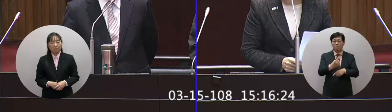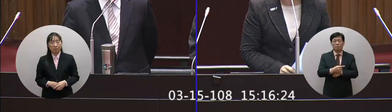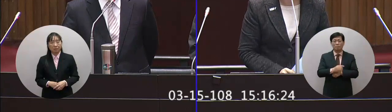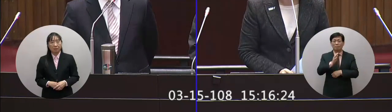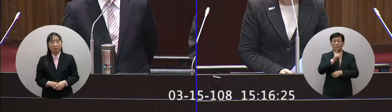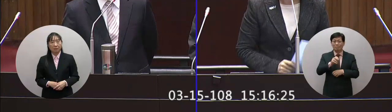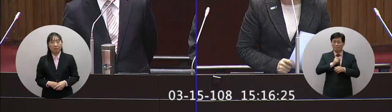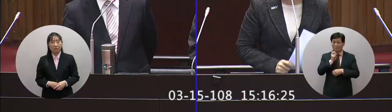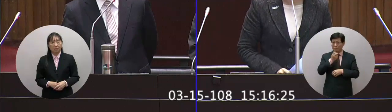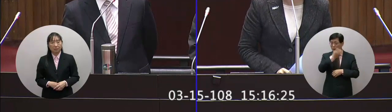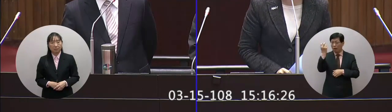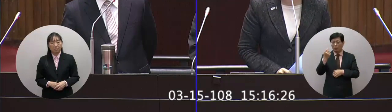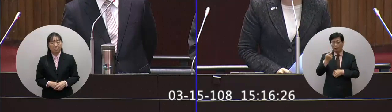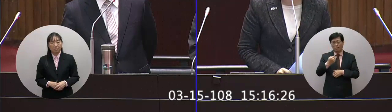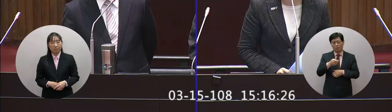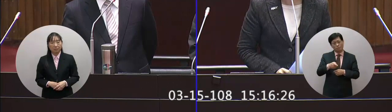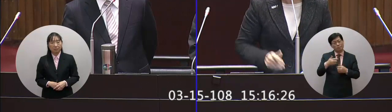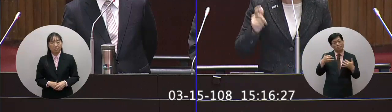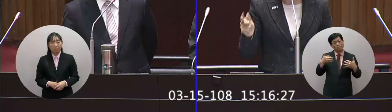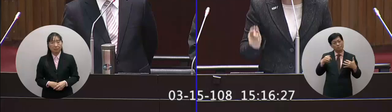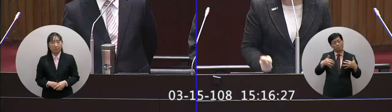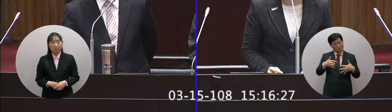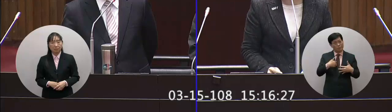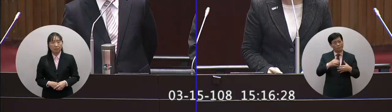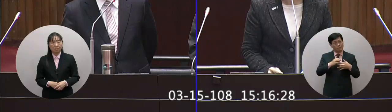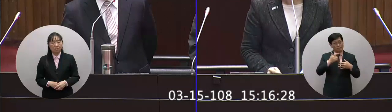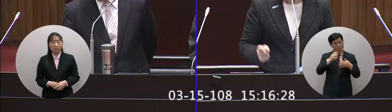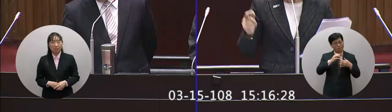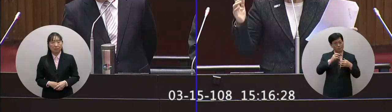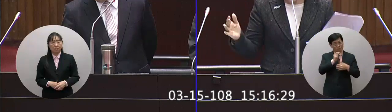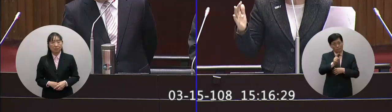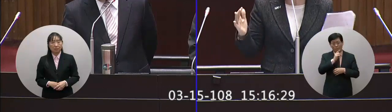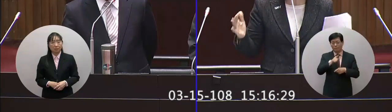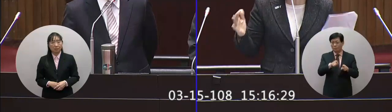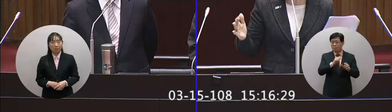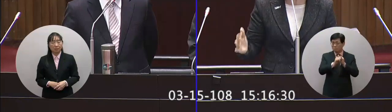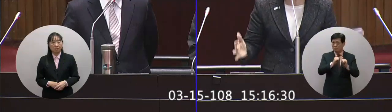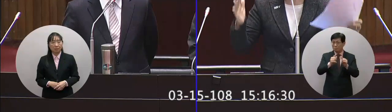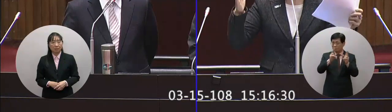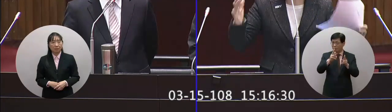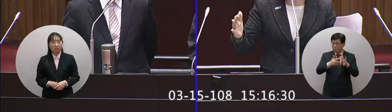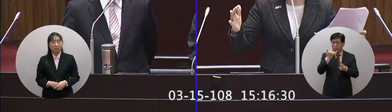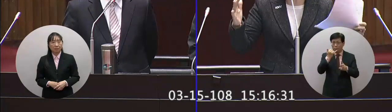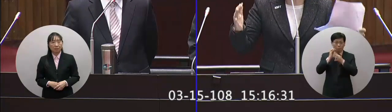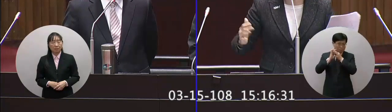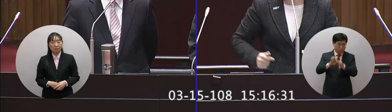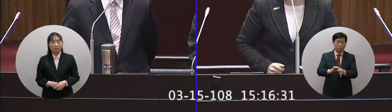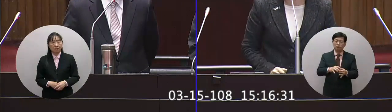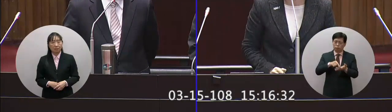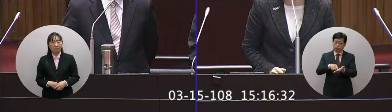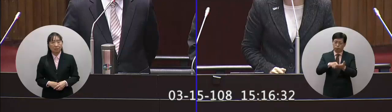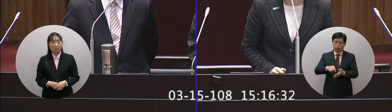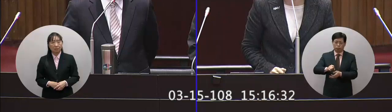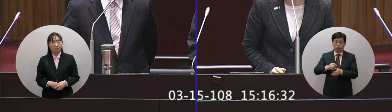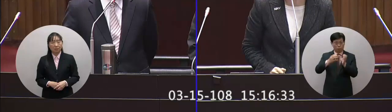但是我們看到本市關心的問題是什麼民間電廠還可以繼續的申請